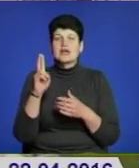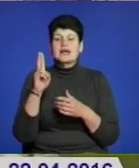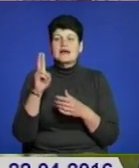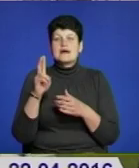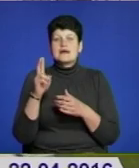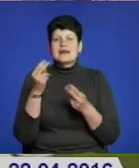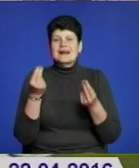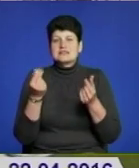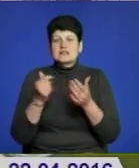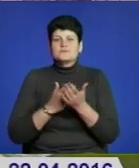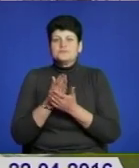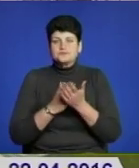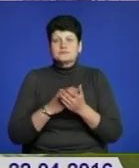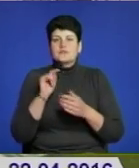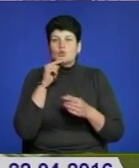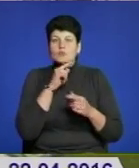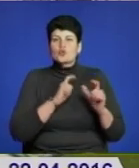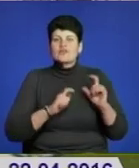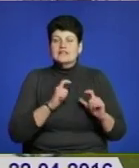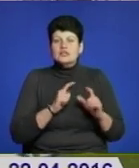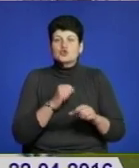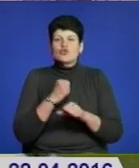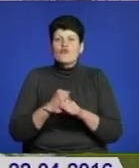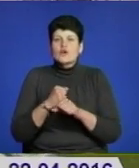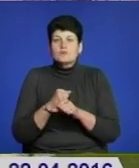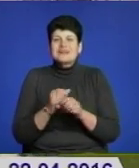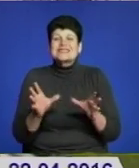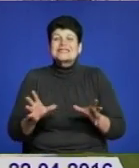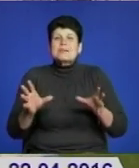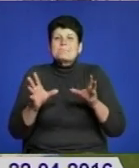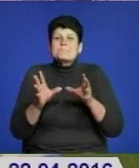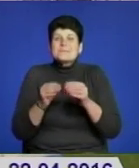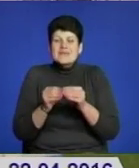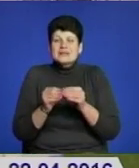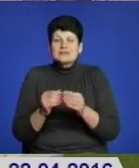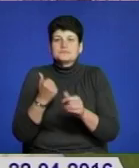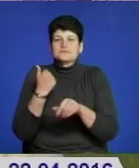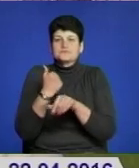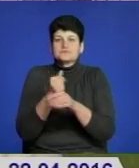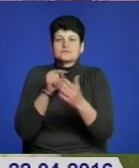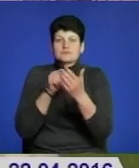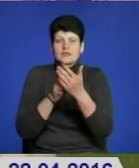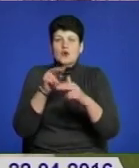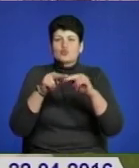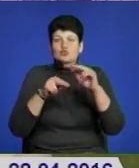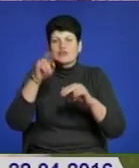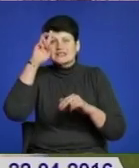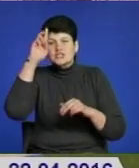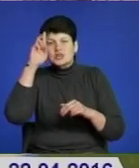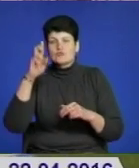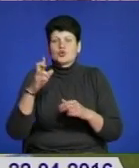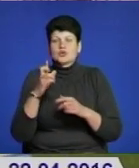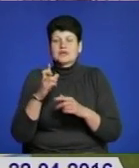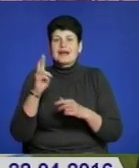між Тернопільським економічним університетом щодо вироблення саме спільних стратегічних орієнтирів, як розбудови Державної казначейської